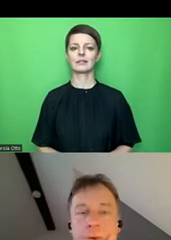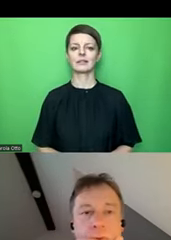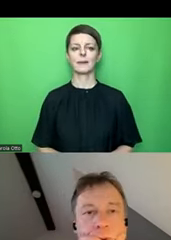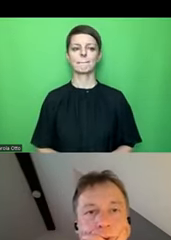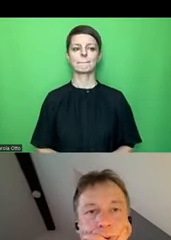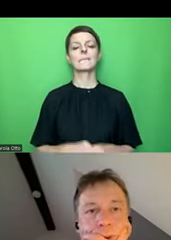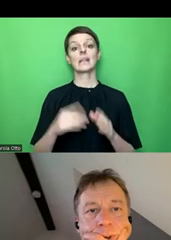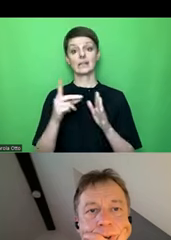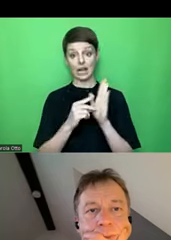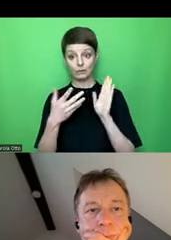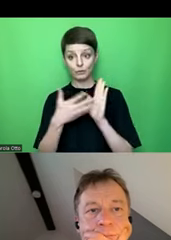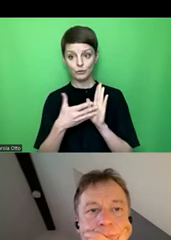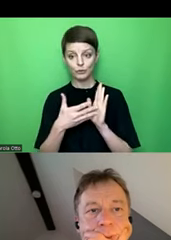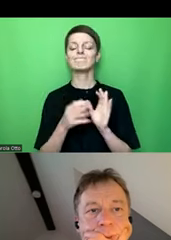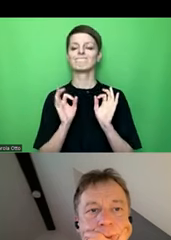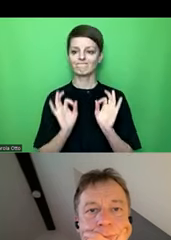Datenüberprüfung, okay.